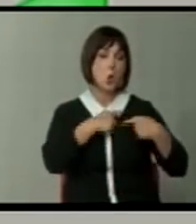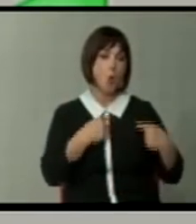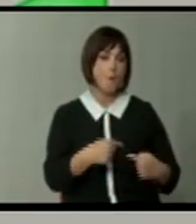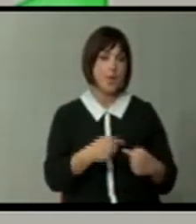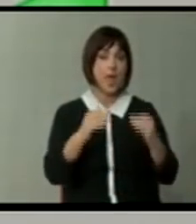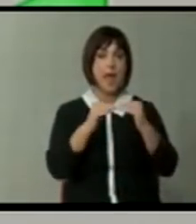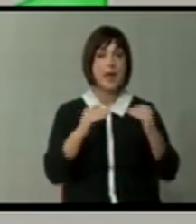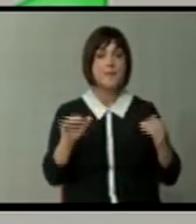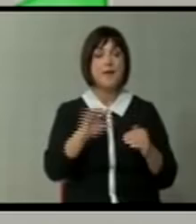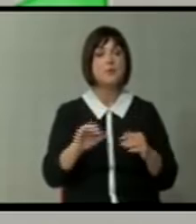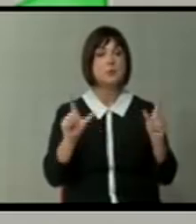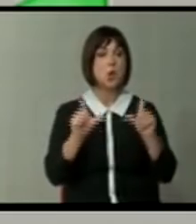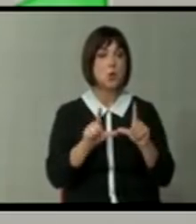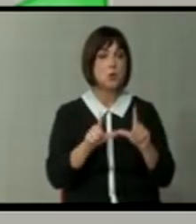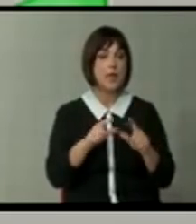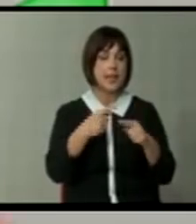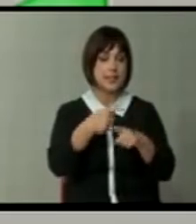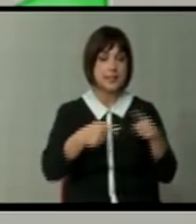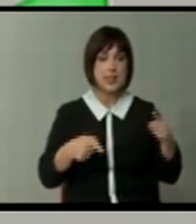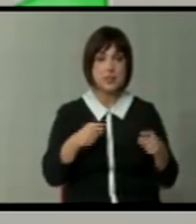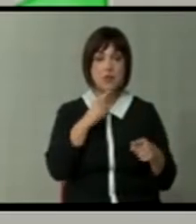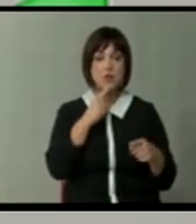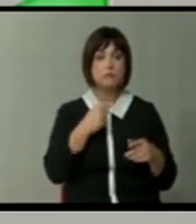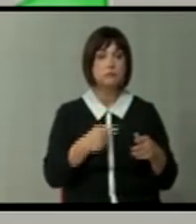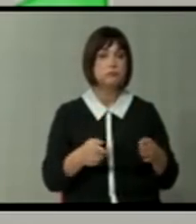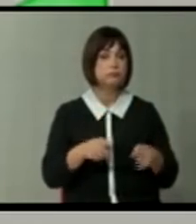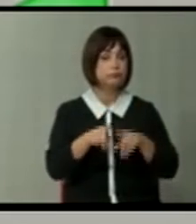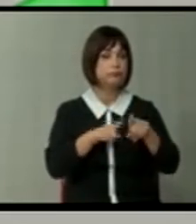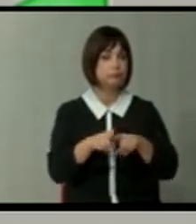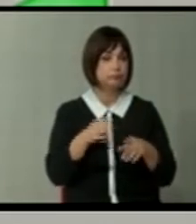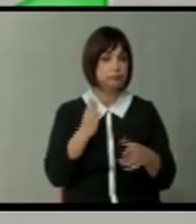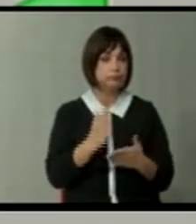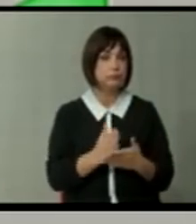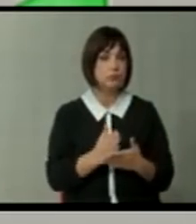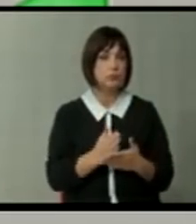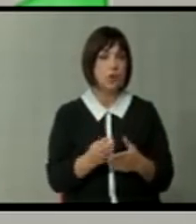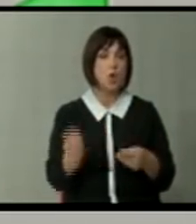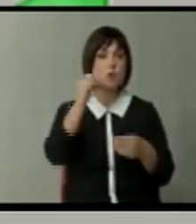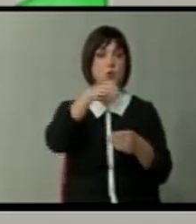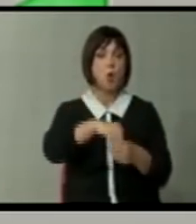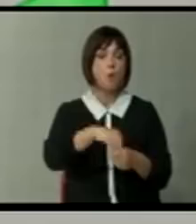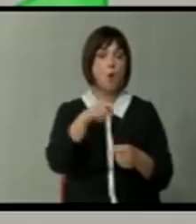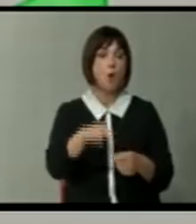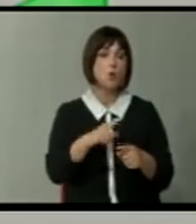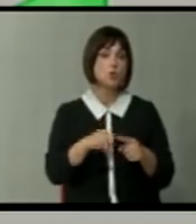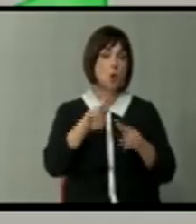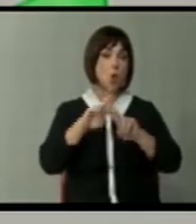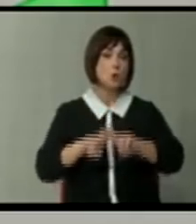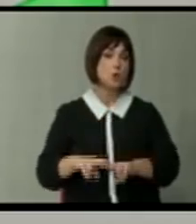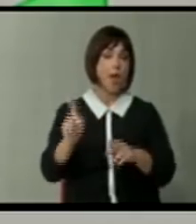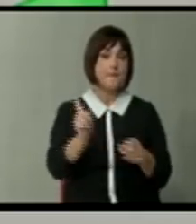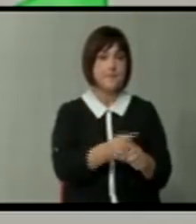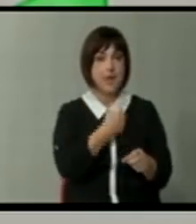Реално, Европската Унија е сегмент кој инкорпорира, за че, го надополнува тоа што останува